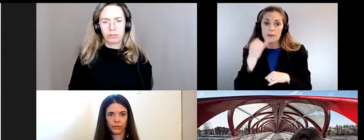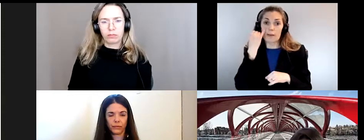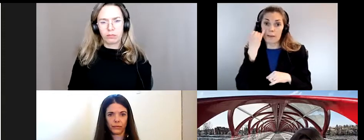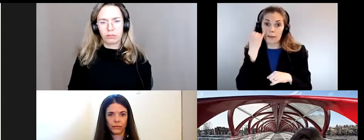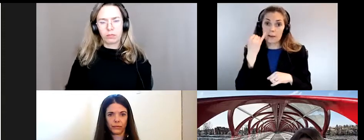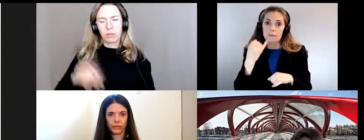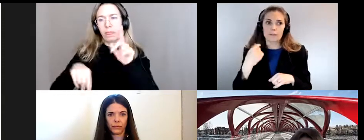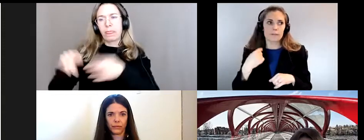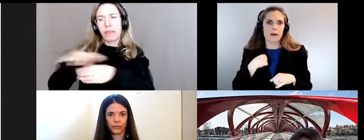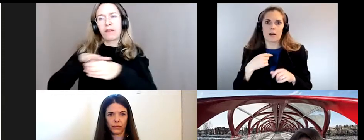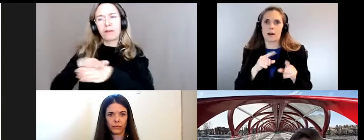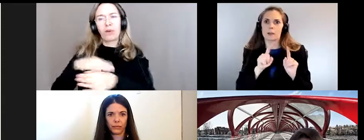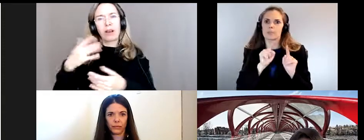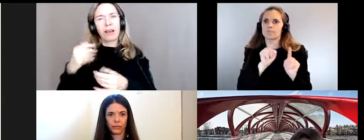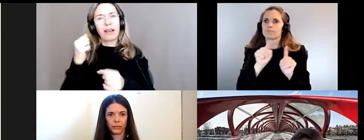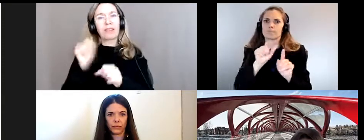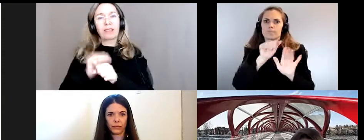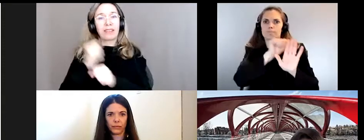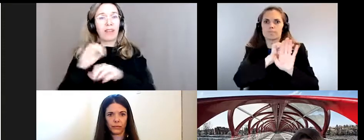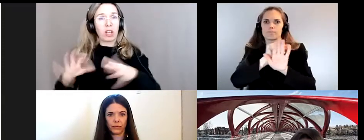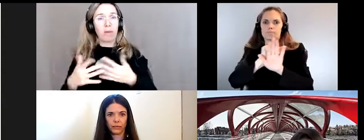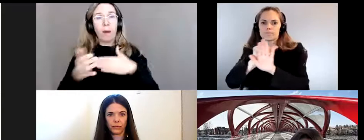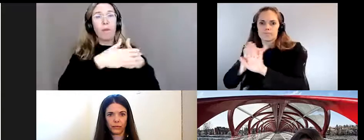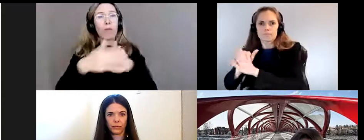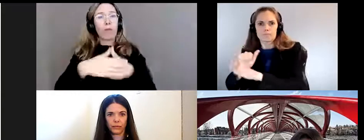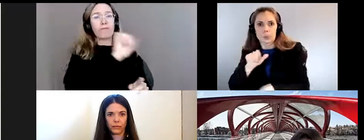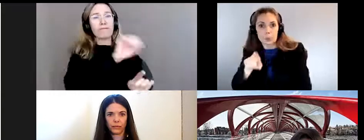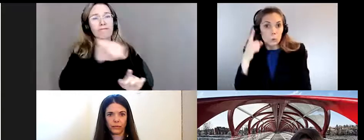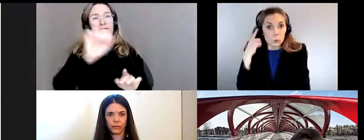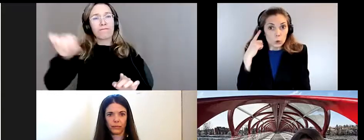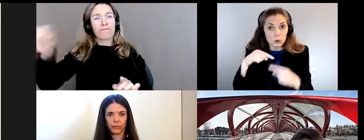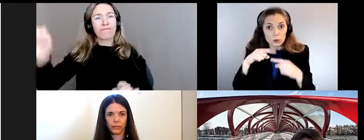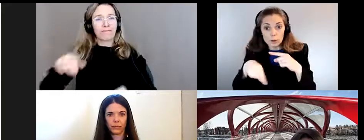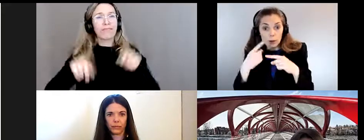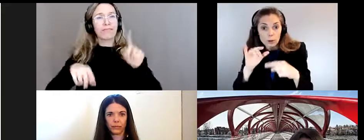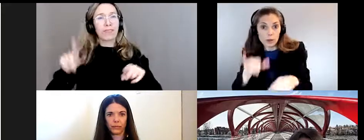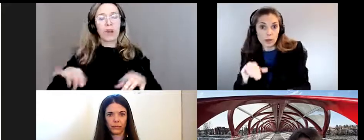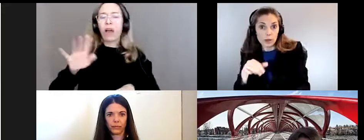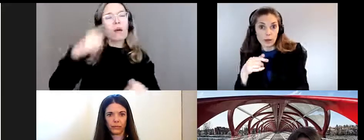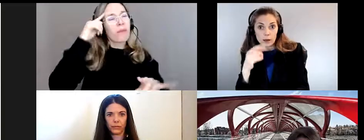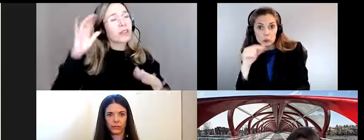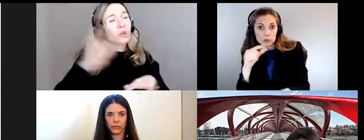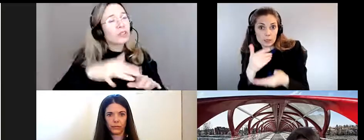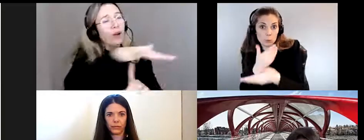parfois on fait du travail en porte-à-porte si on leur demande qu'est-ce que vous pensez de l'environnement personne ne va nous écouter